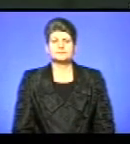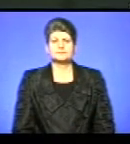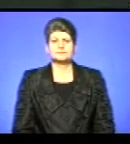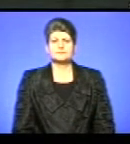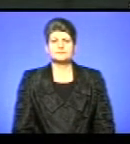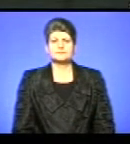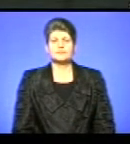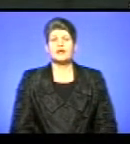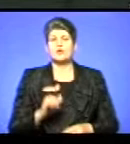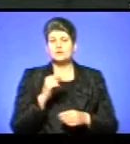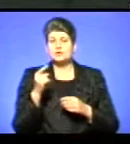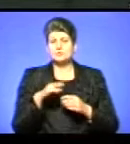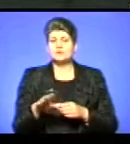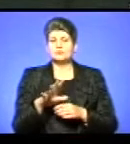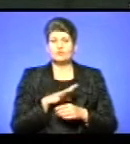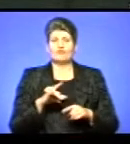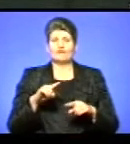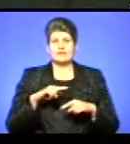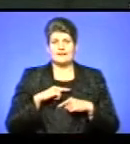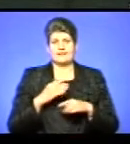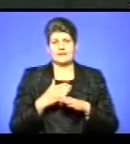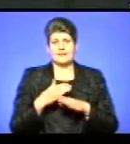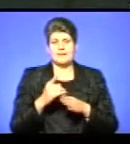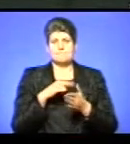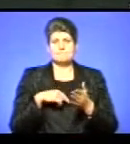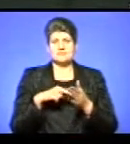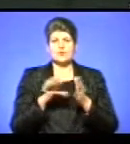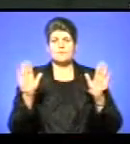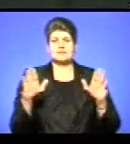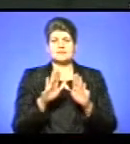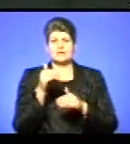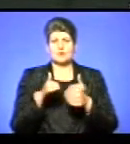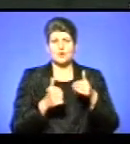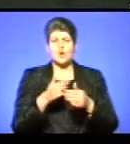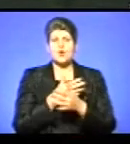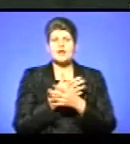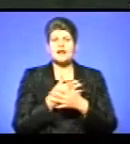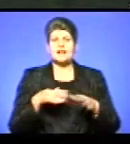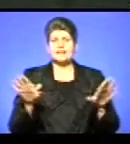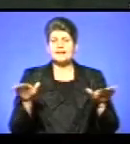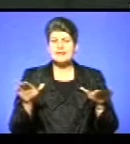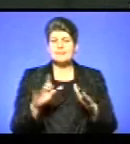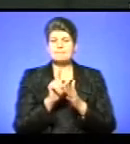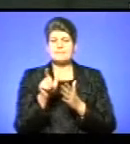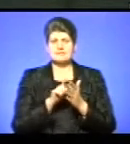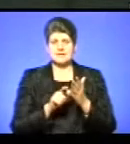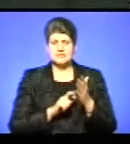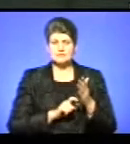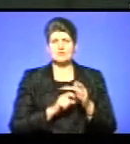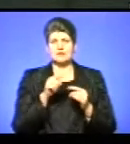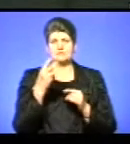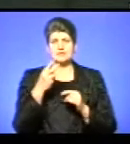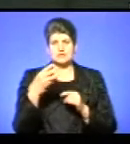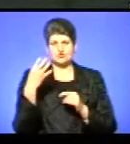У Тернополі відбувся фінальний етап міського пісенного конкурсу «Окрилені піснею». У програмі гала-концерту 34